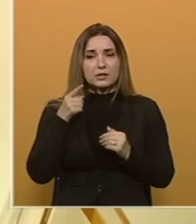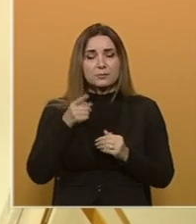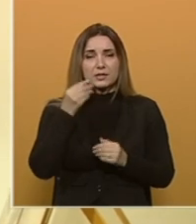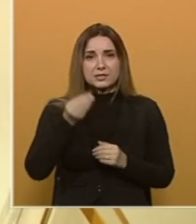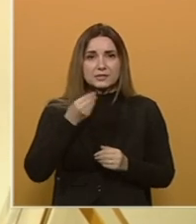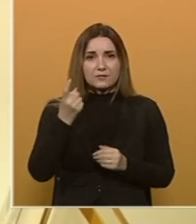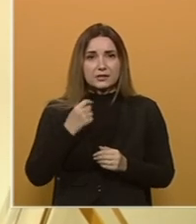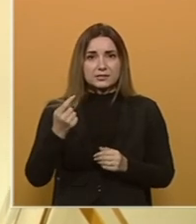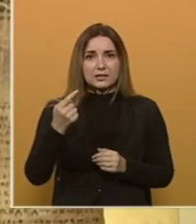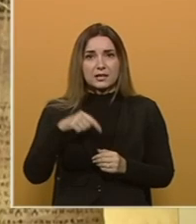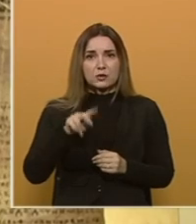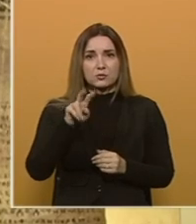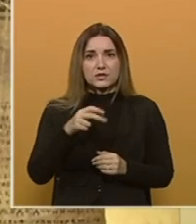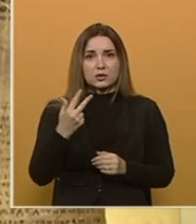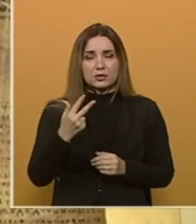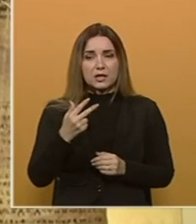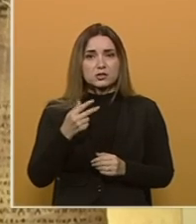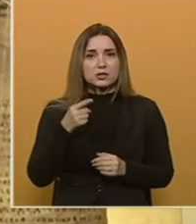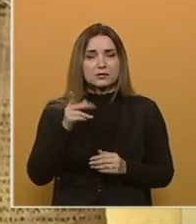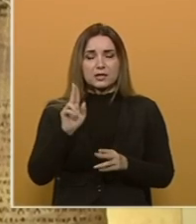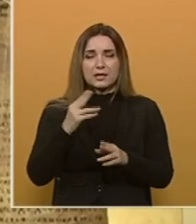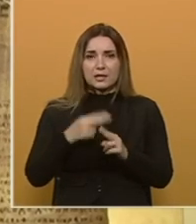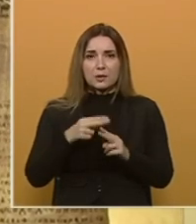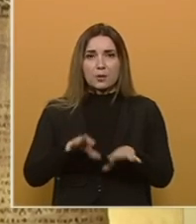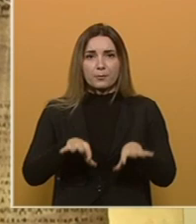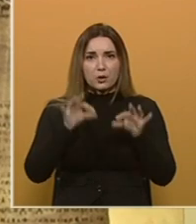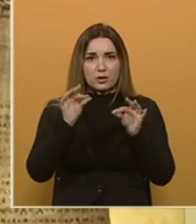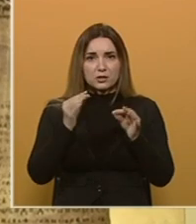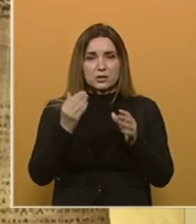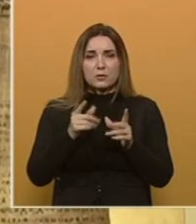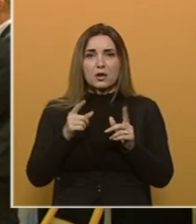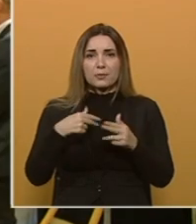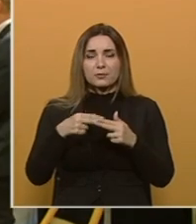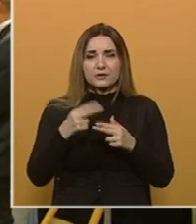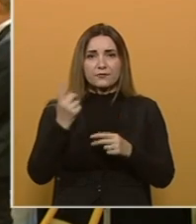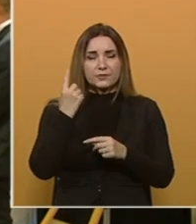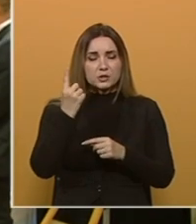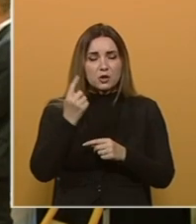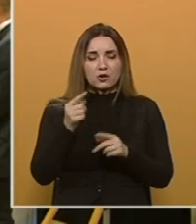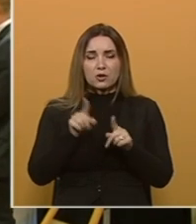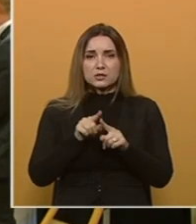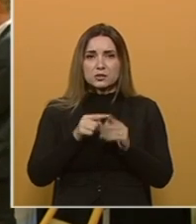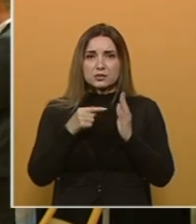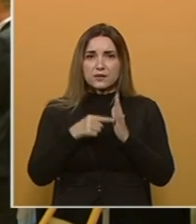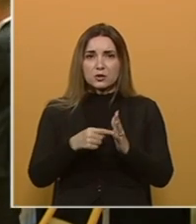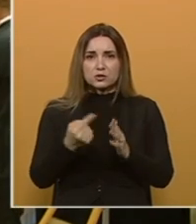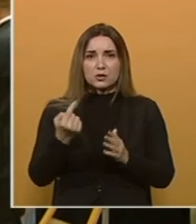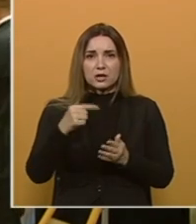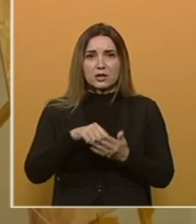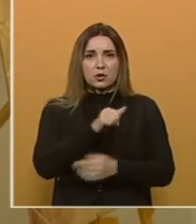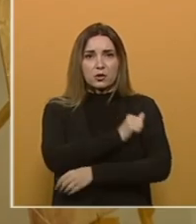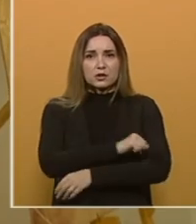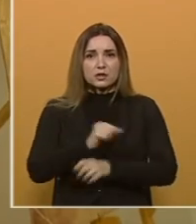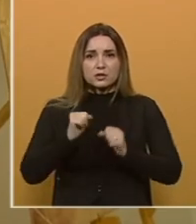izjava iz 1203. ploča sa Banovim imenom pronađena u Biskupićima kod Visokog jednako svjedoče o hiljadugodišnjoj